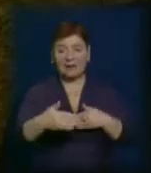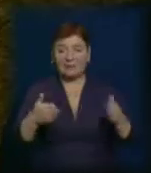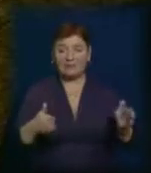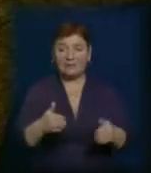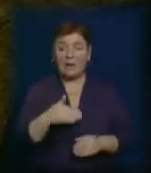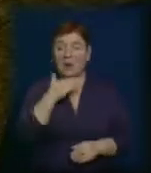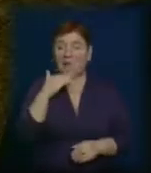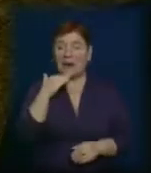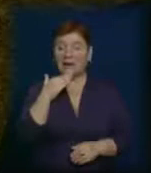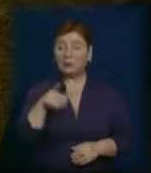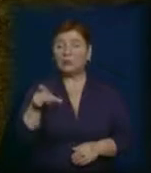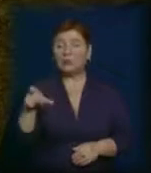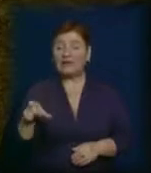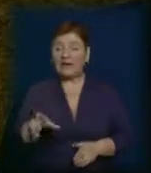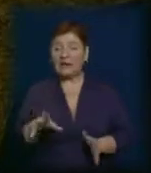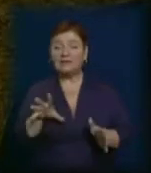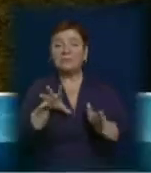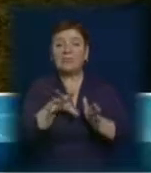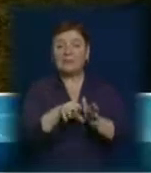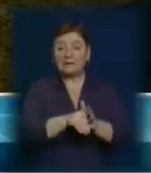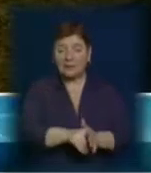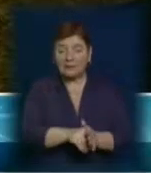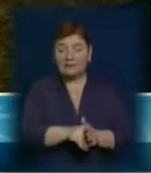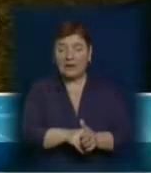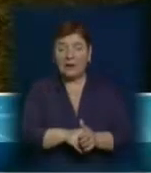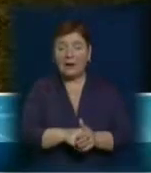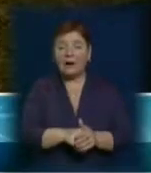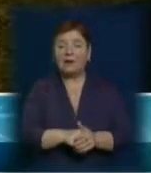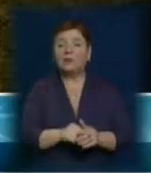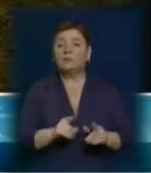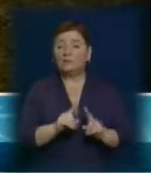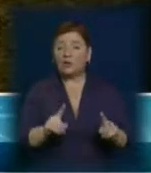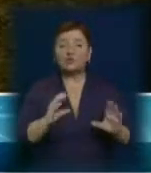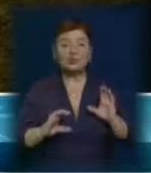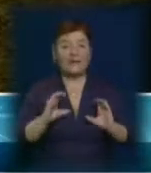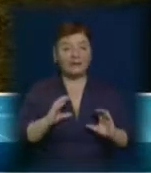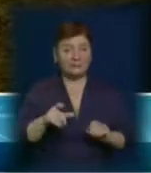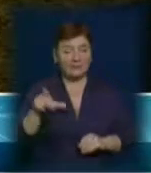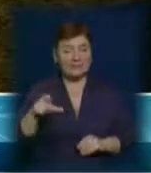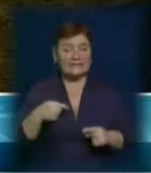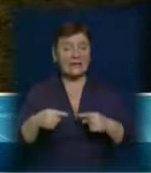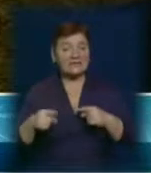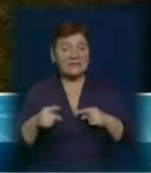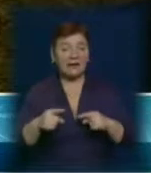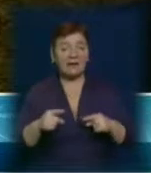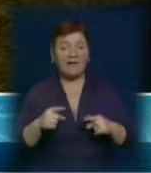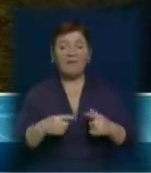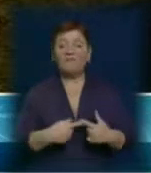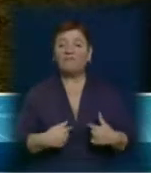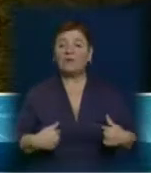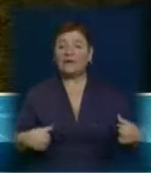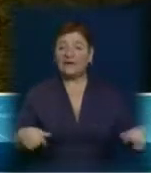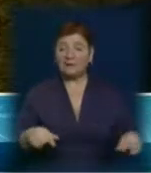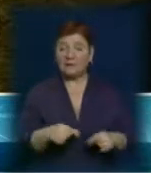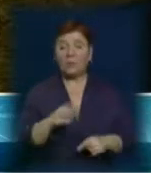Багато людей долучилося до волонтерства. Основа студенти з різних факультетів. Також було